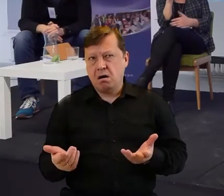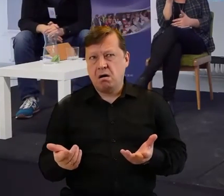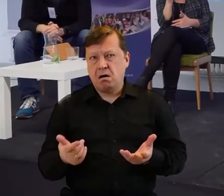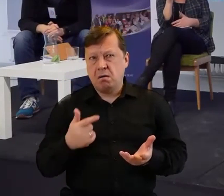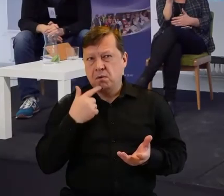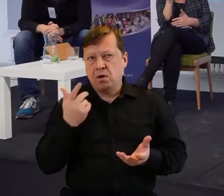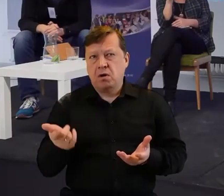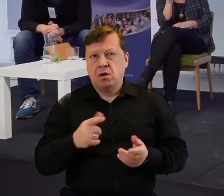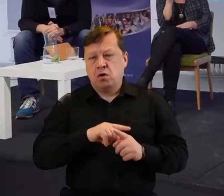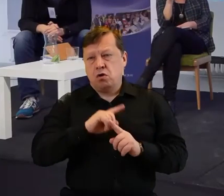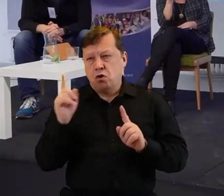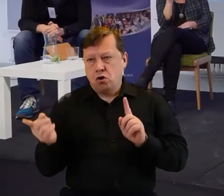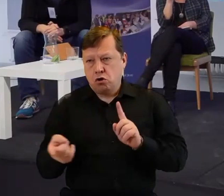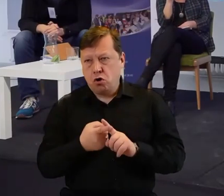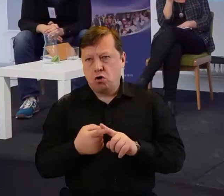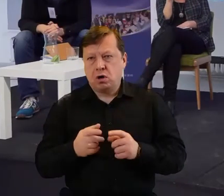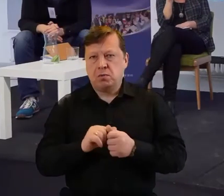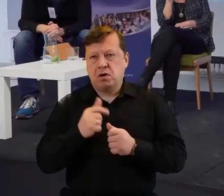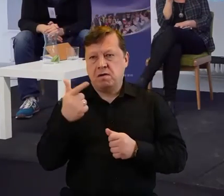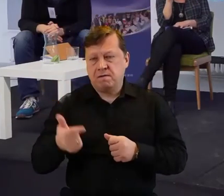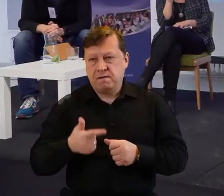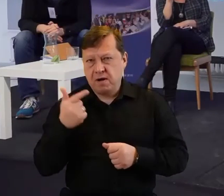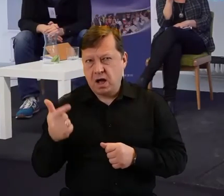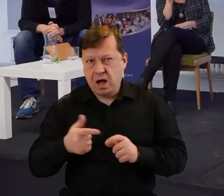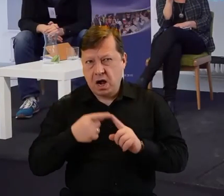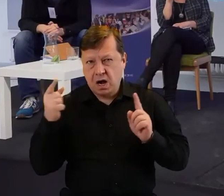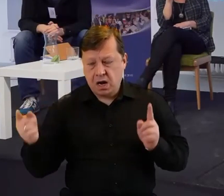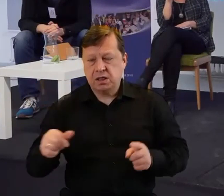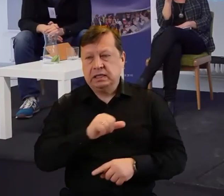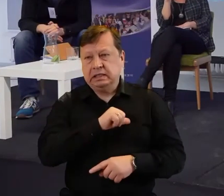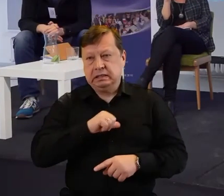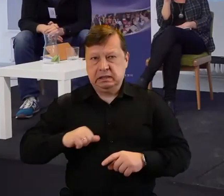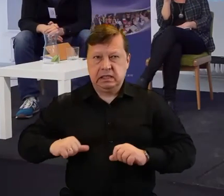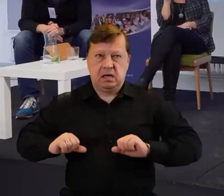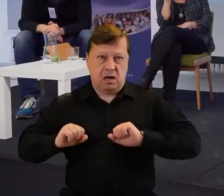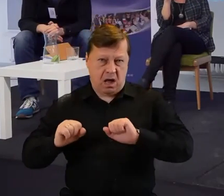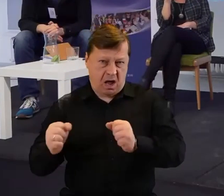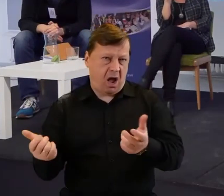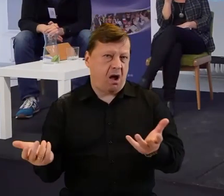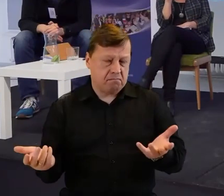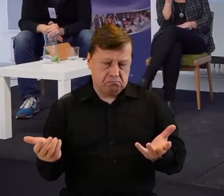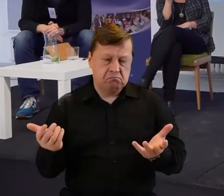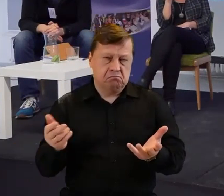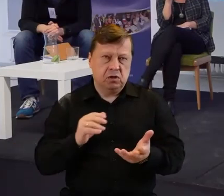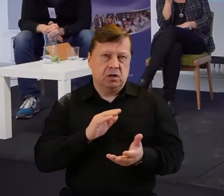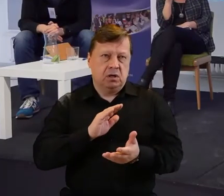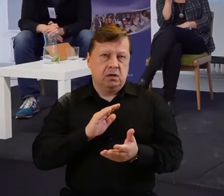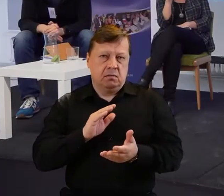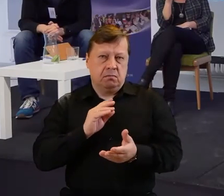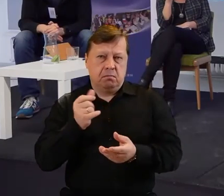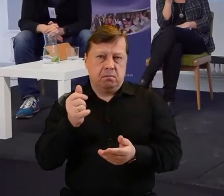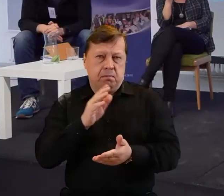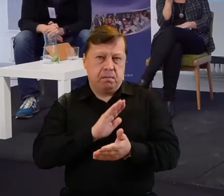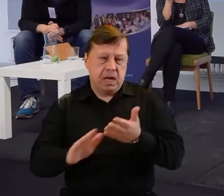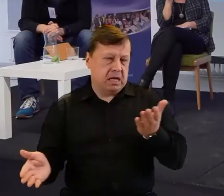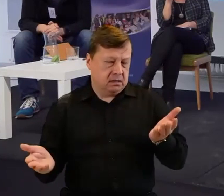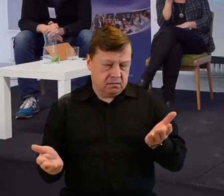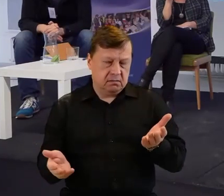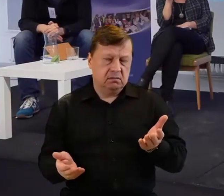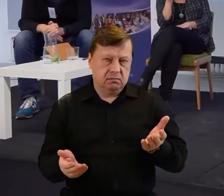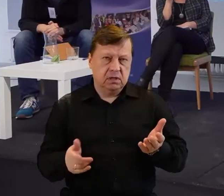jednego roku czy dwóch lat robić własnymi siłami. No ale wiemy, że jest to, jeśli chcemy dbać o